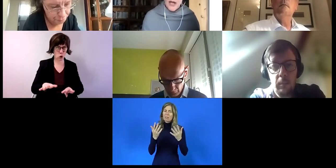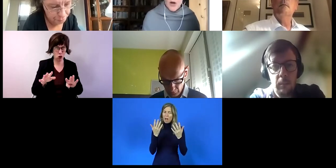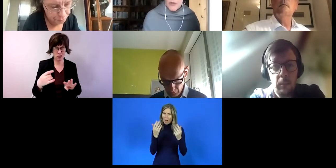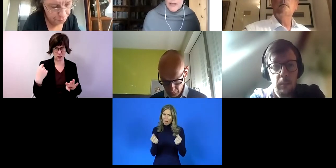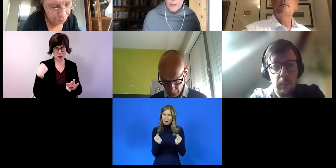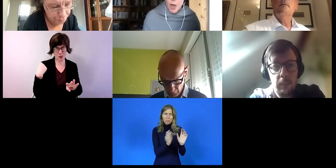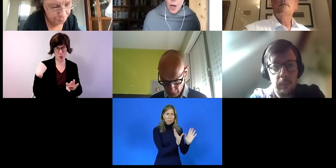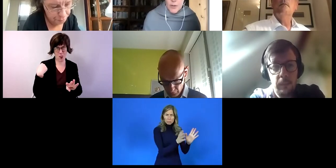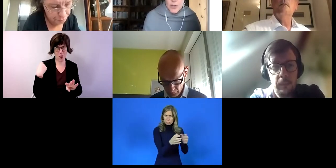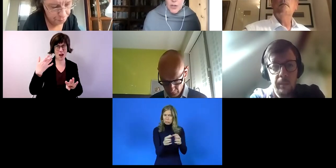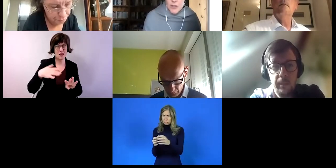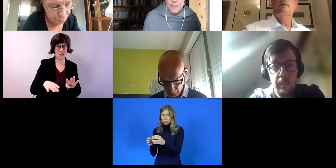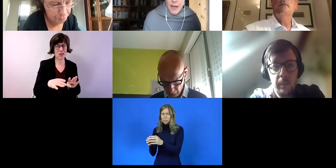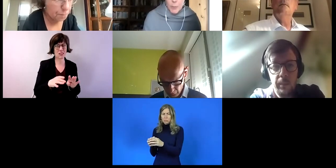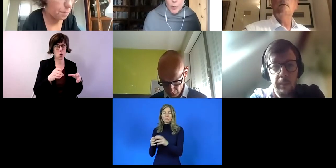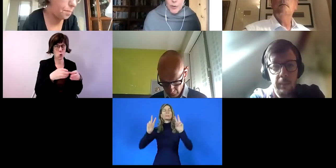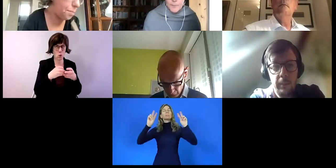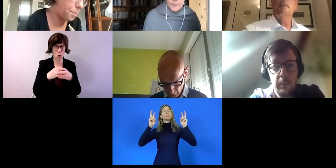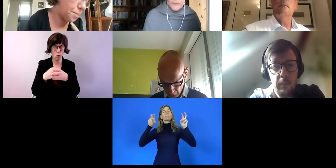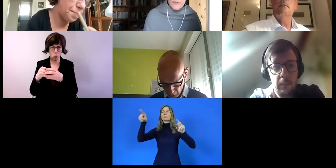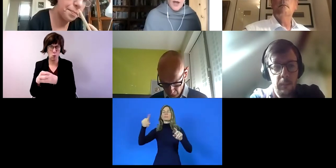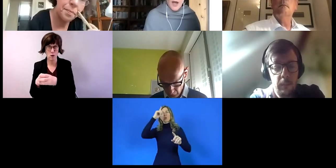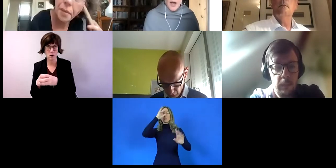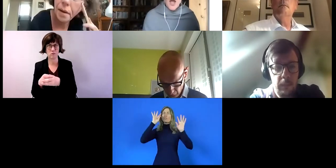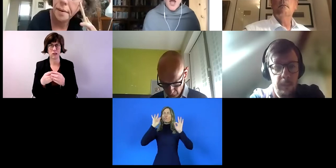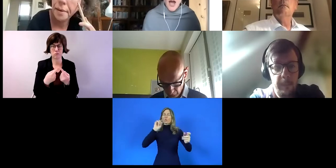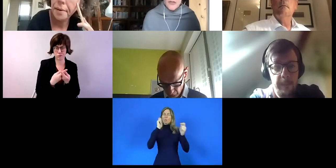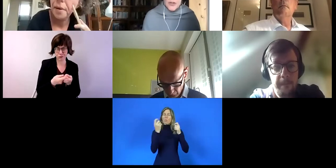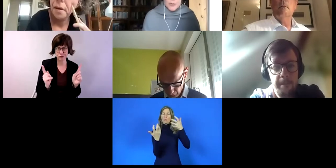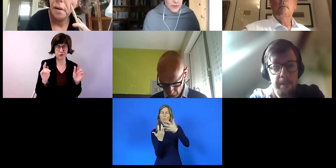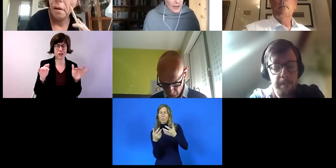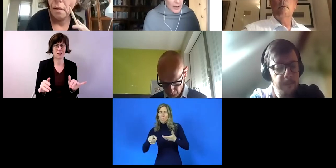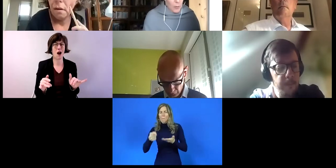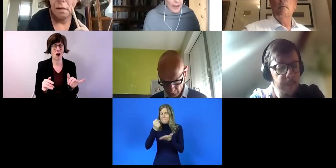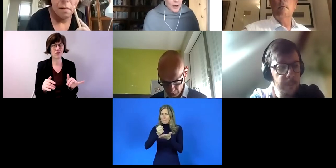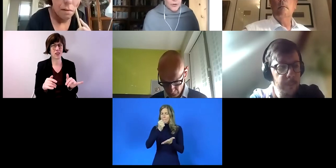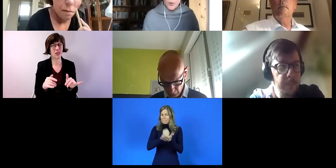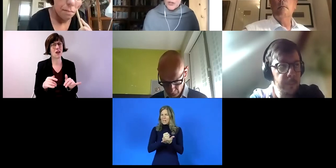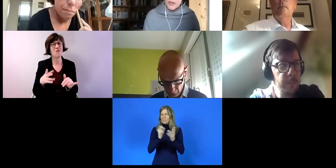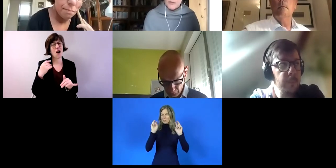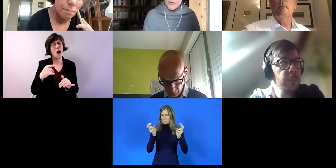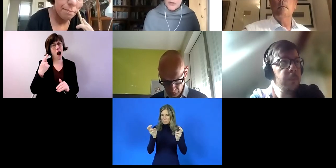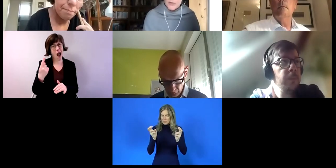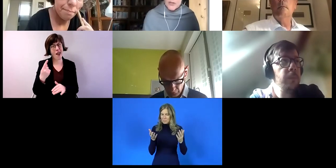haben eine Reihe von Gruppen einen Reasonable Accommodations Passport, wie wir es nennen,